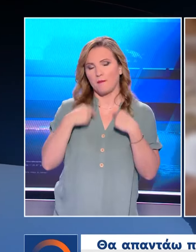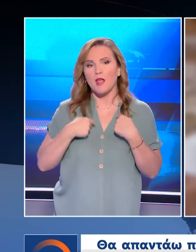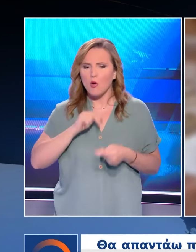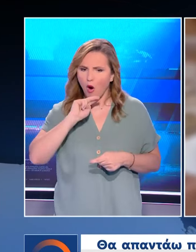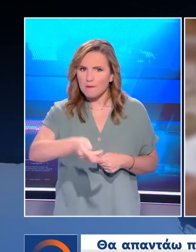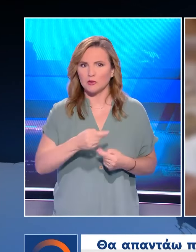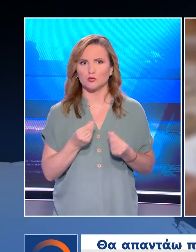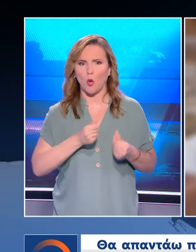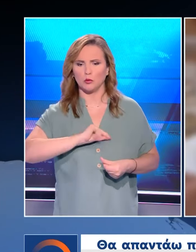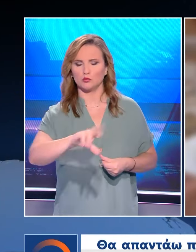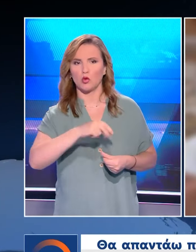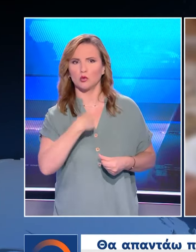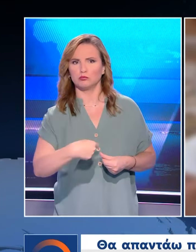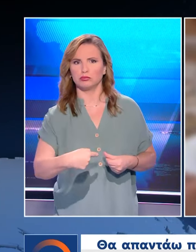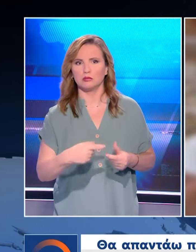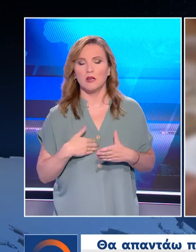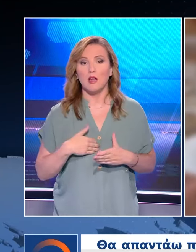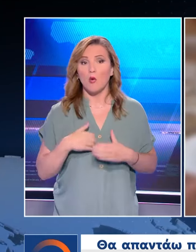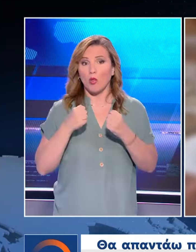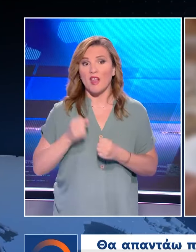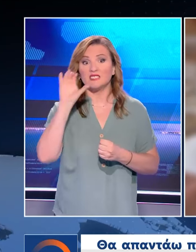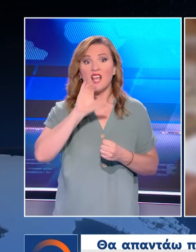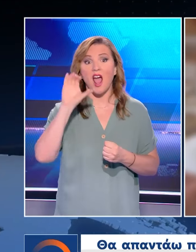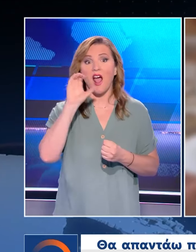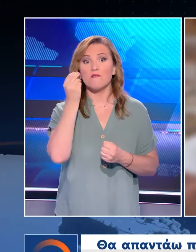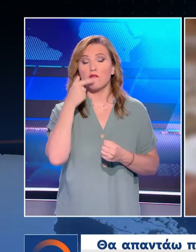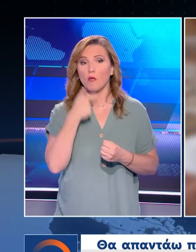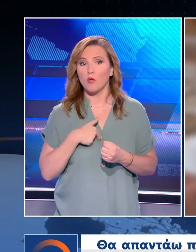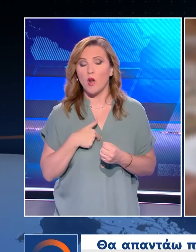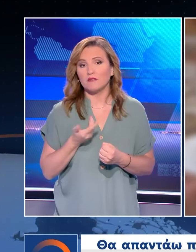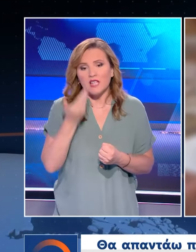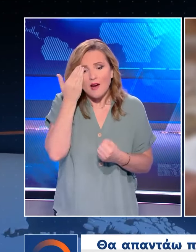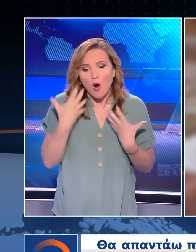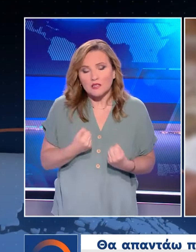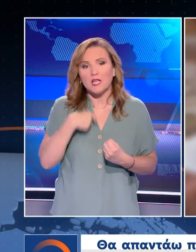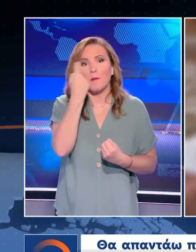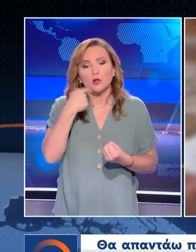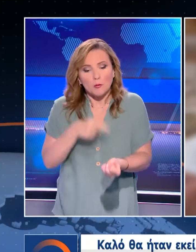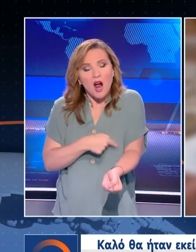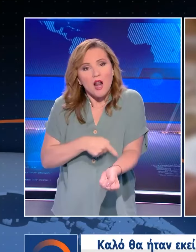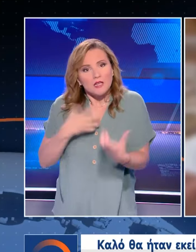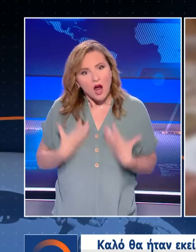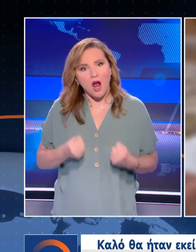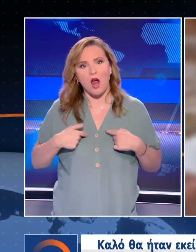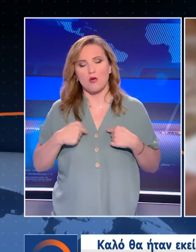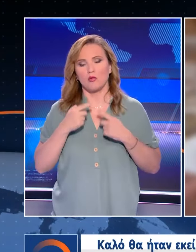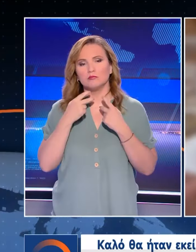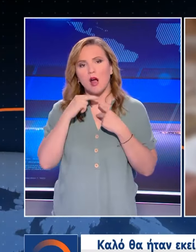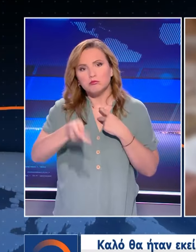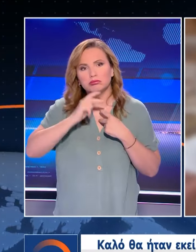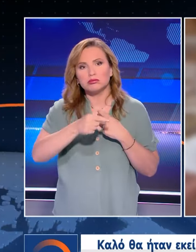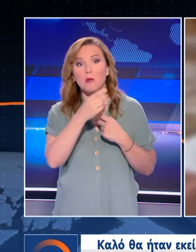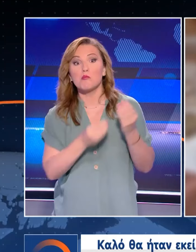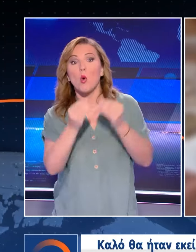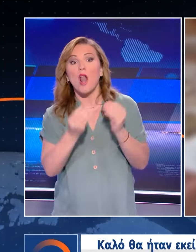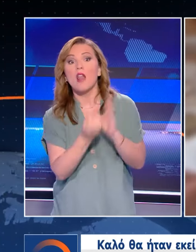στο ίδιο ύφος δεν αναιρεί η θέση του Ευρωβουλευτή που έχω, τις αξίες μου και την προσωπικότητά μου και καλό θα ήταν εκεί στο